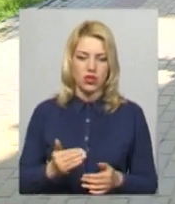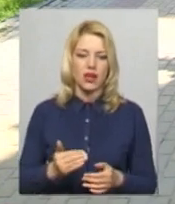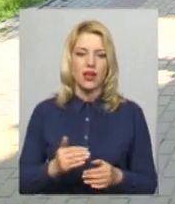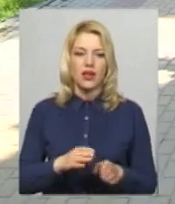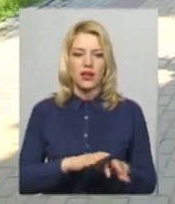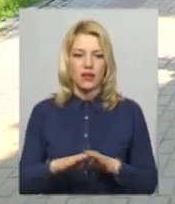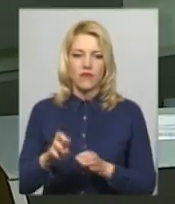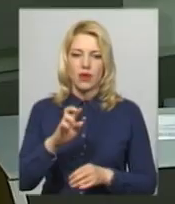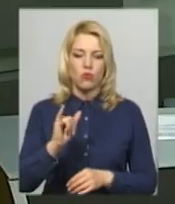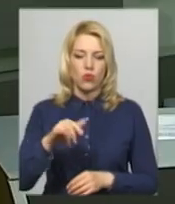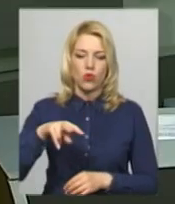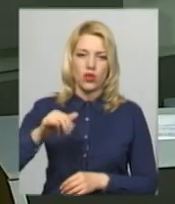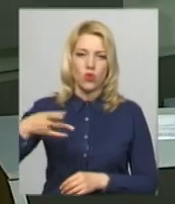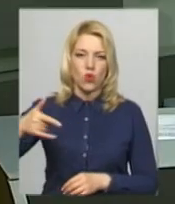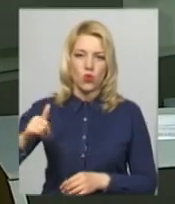школярів міста.